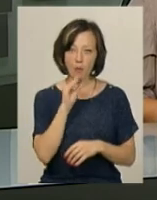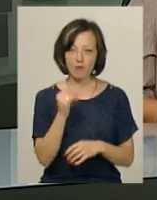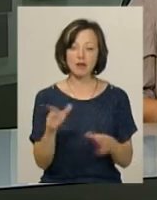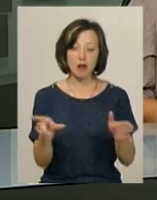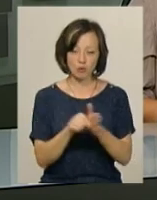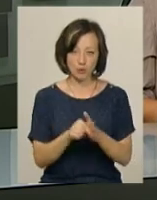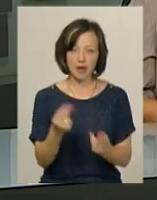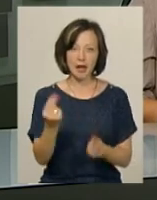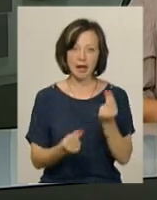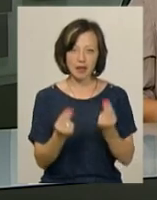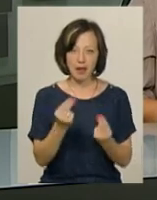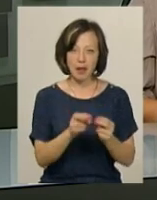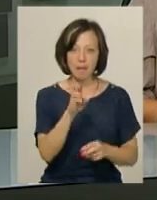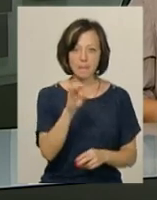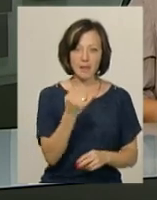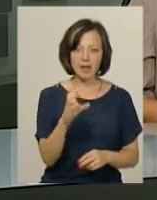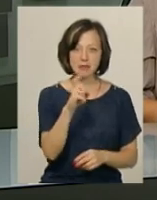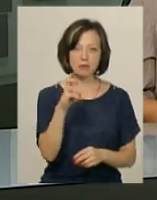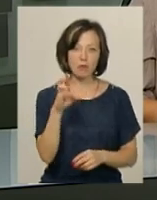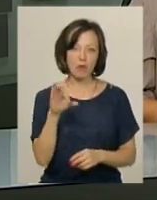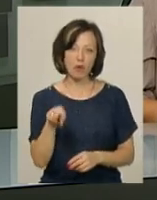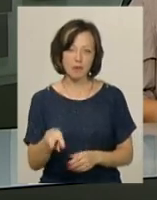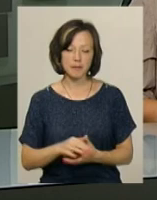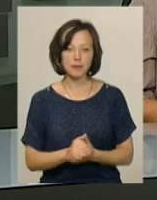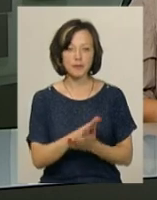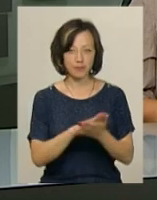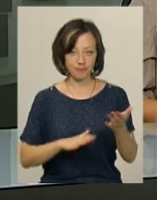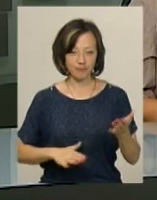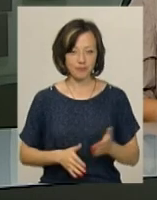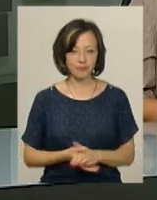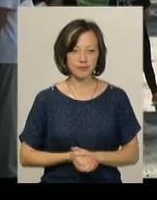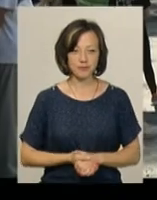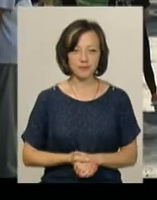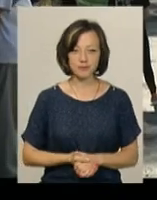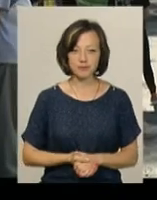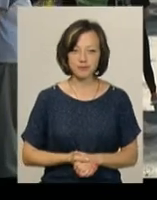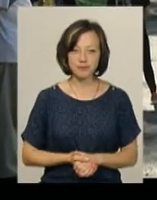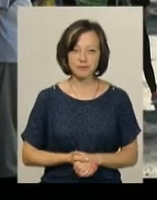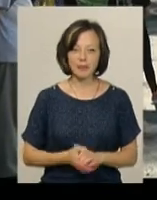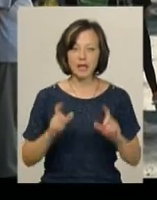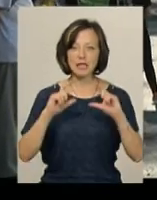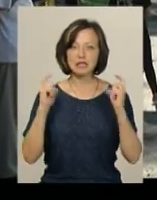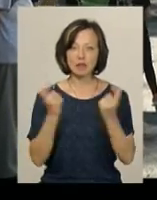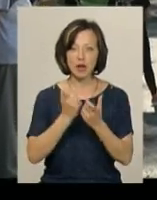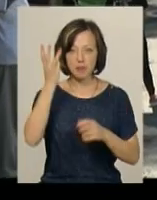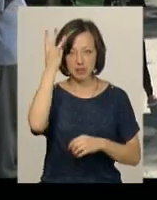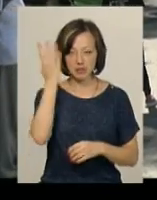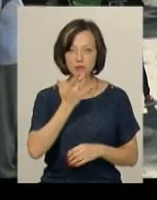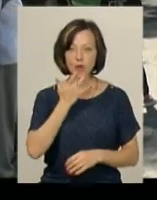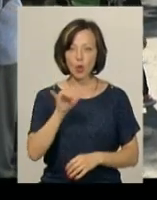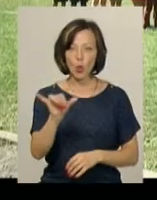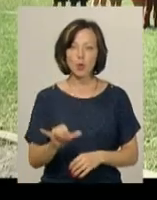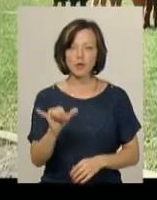заразом і грів у бейсбол. За перебігом матчу спостерігала Дарина Денисенко. На стадіоні Хмельницького національного